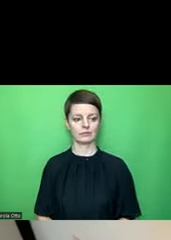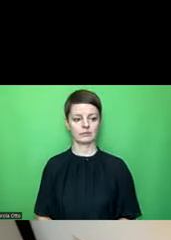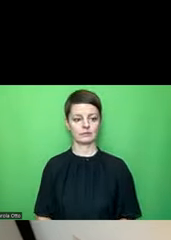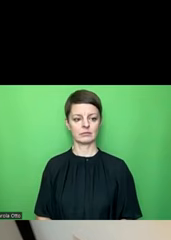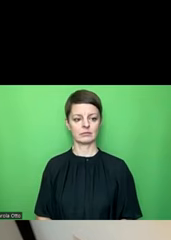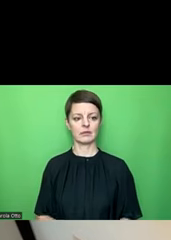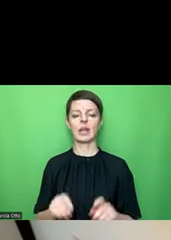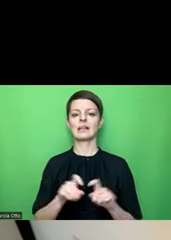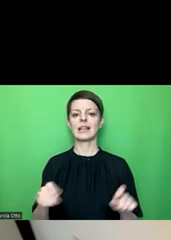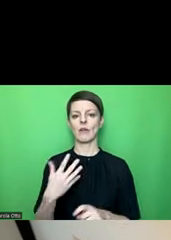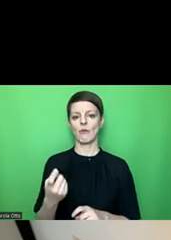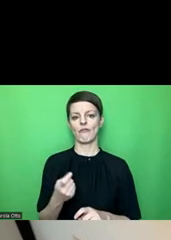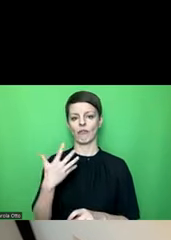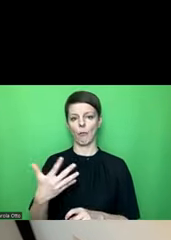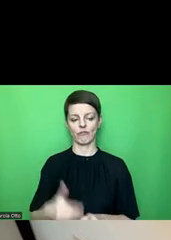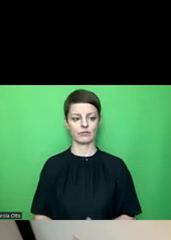Zeile 5 von 5.